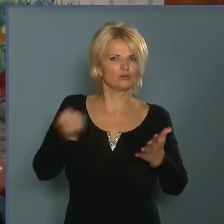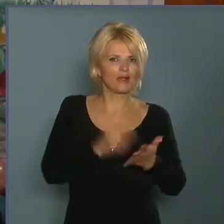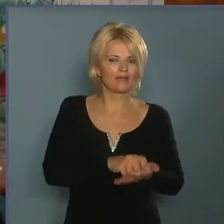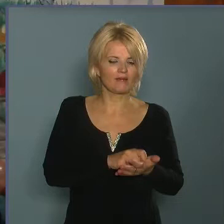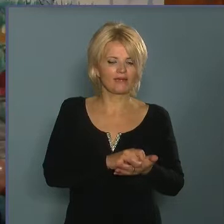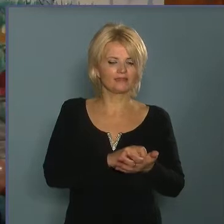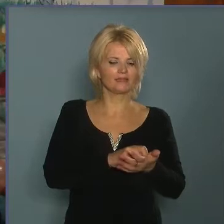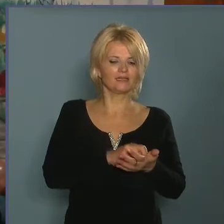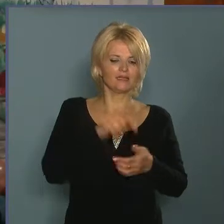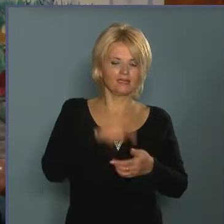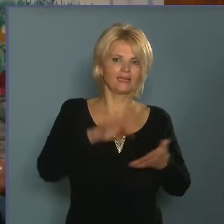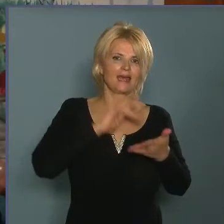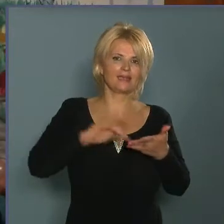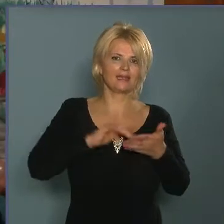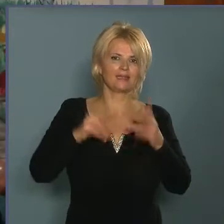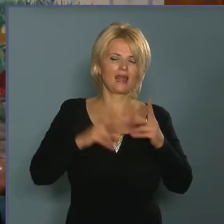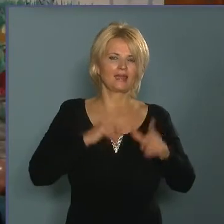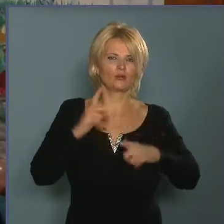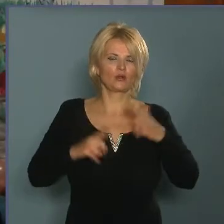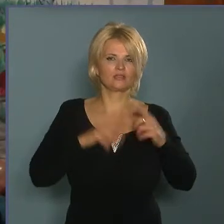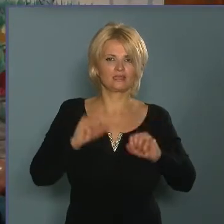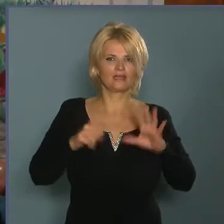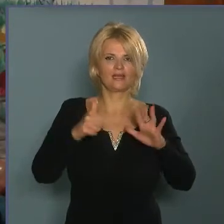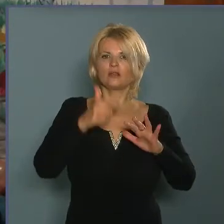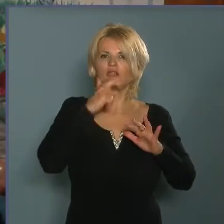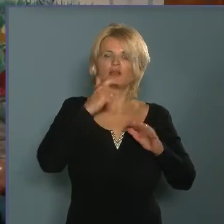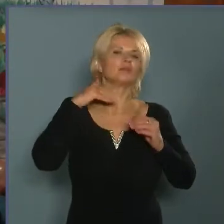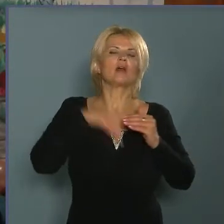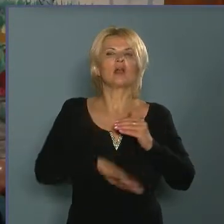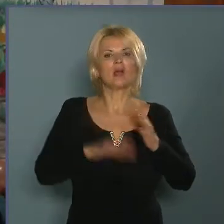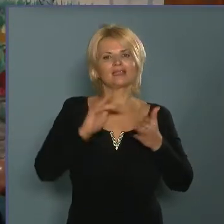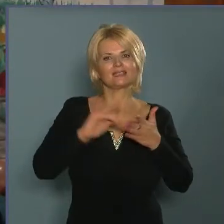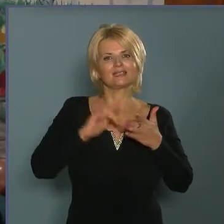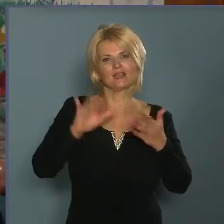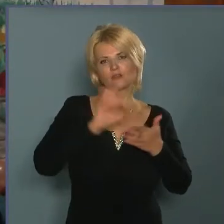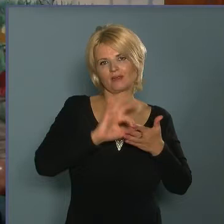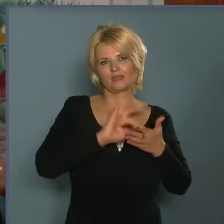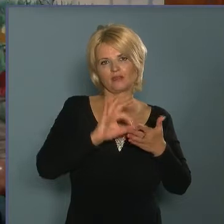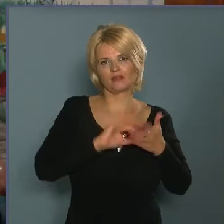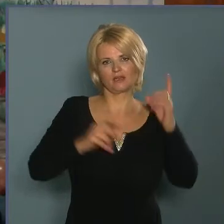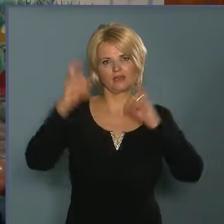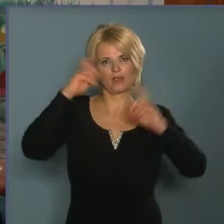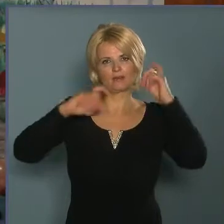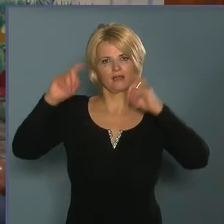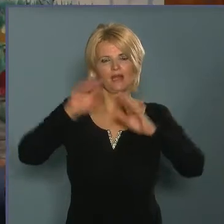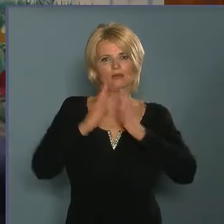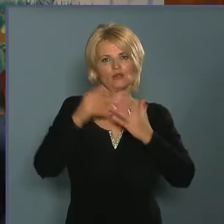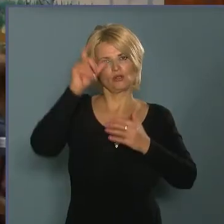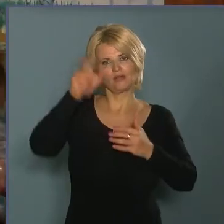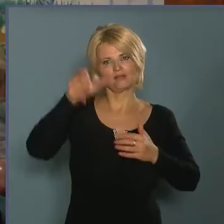hogy megvegyük. Innen viszont ingyen ki lehet kölcsönözni, mivel 16 éves koralt ingyenes a beiratkozás. Azt remélem, hogy ettől a könyvtárnak is